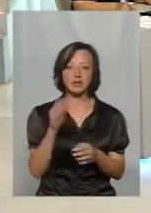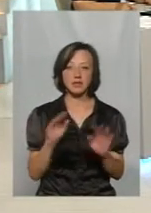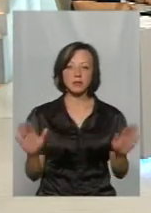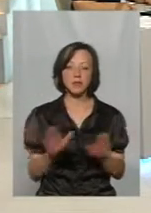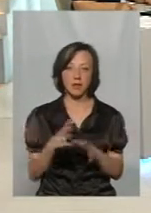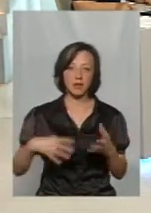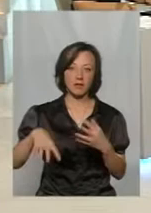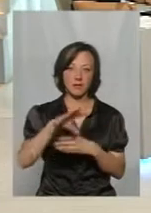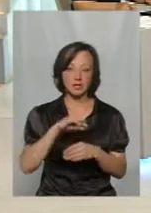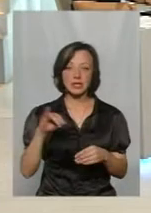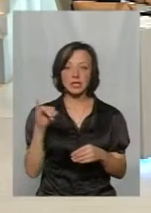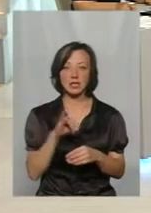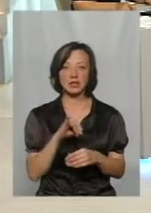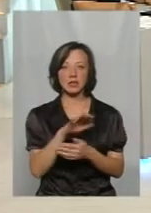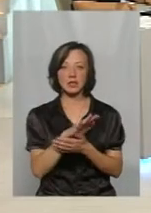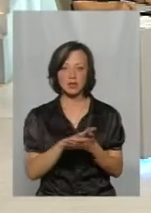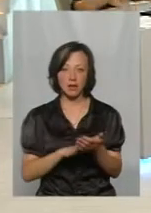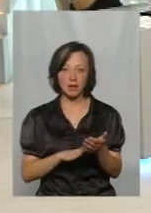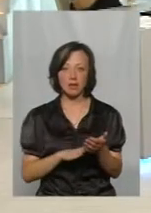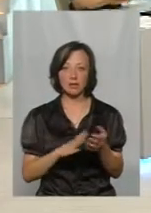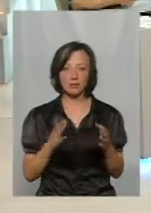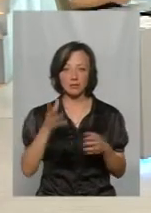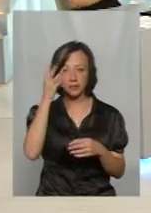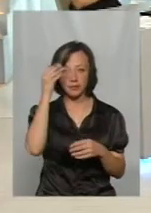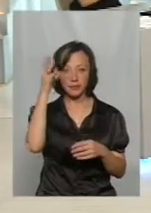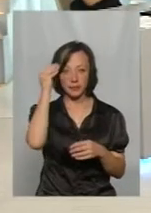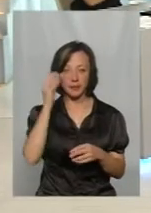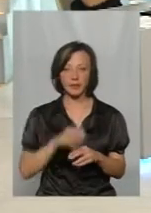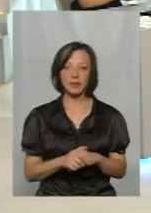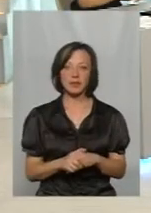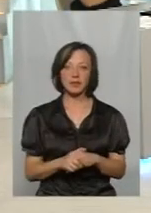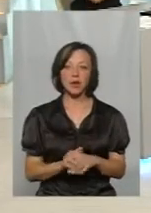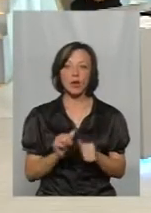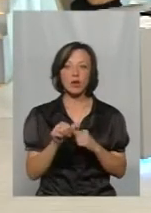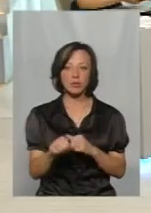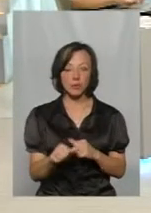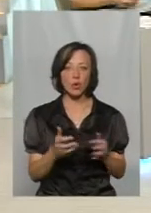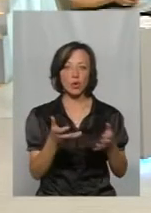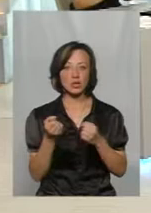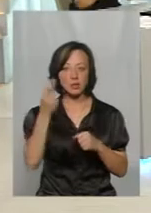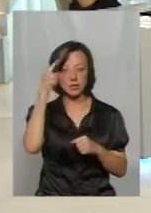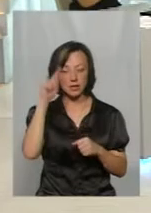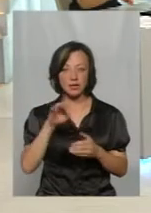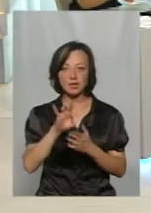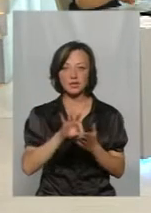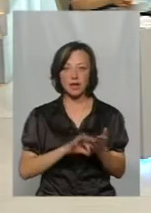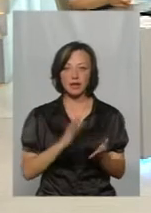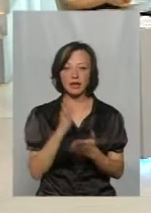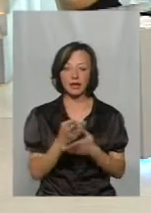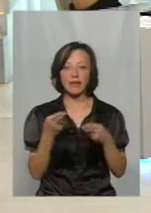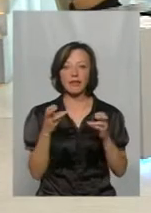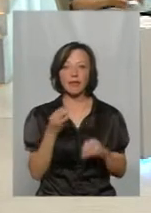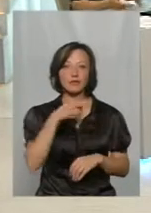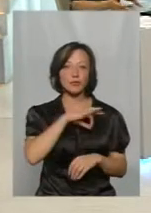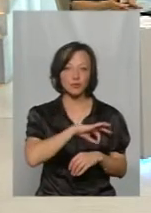співали. І далі ми отак будемо оваладувати репертуаром. Окрім того, що все ж таки отримують знання, зразу є де їх